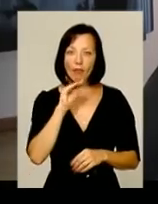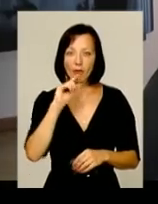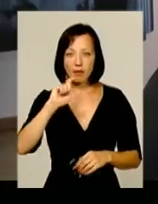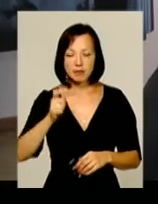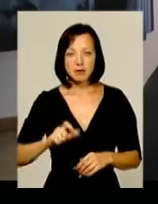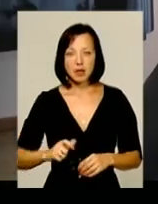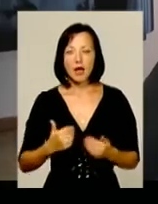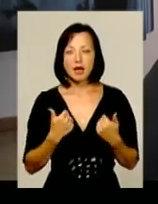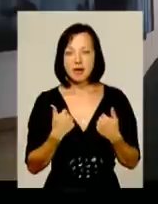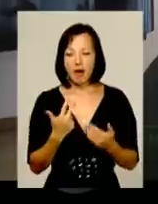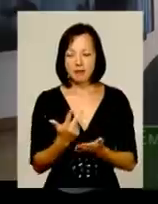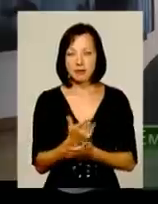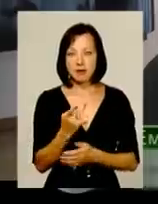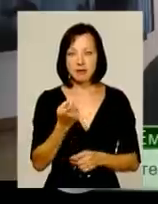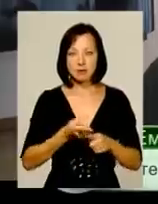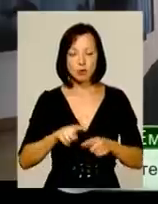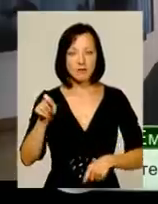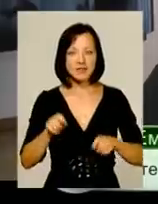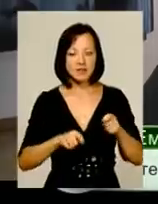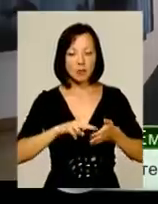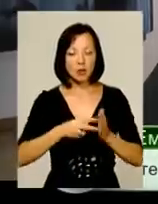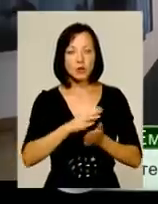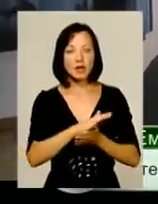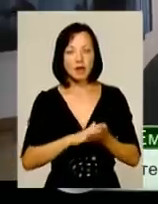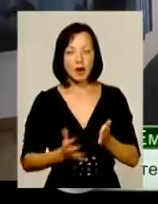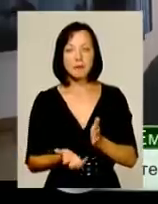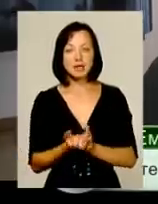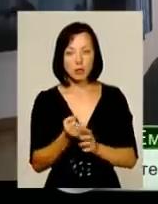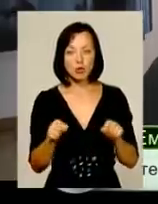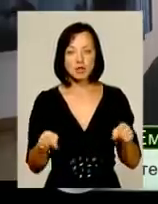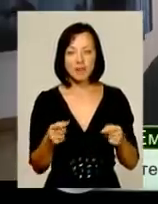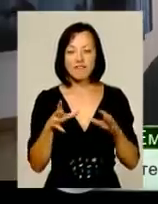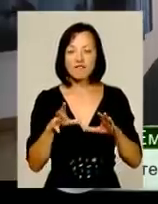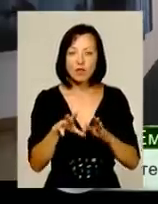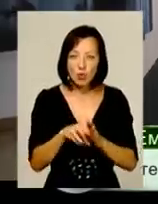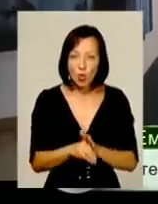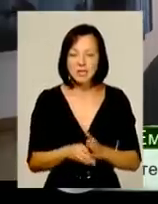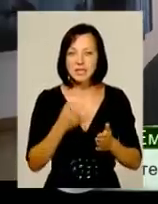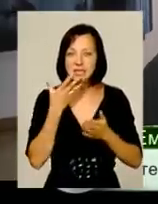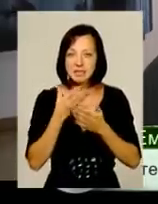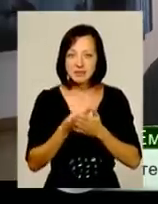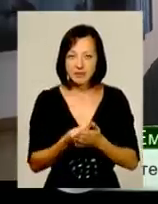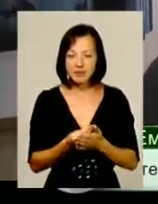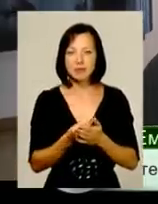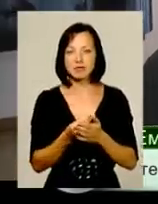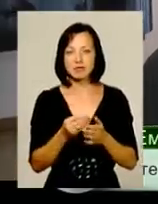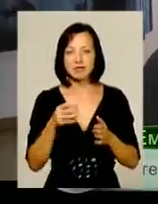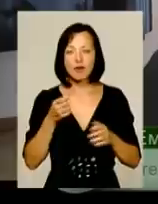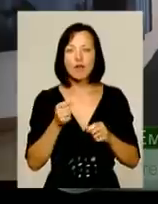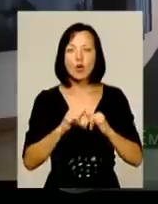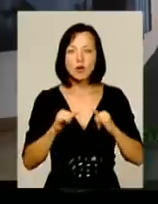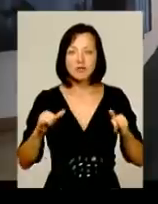Я вже втретій на цьому фестивалі планую і надалі підтримувати організаторів і вносити свій вклад в розвиток фестивалю, щоб він став